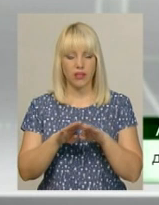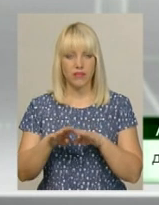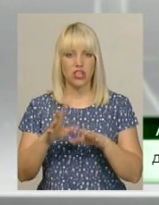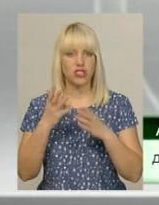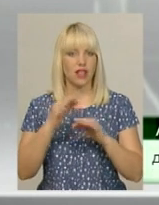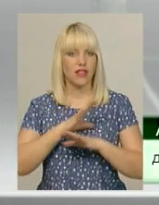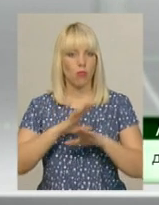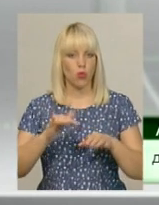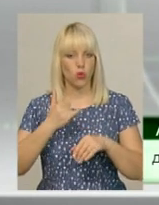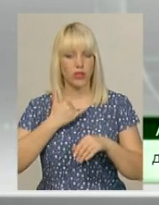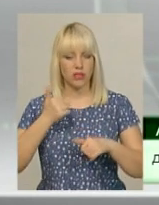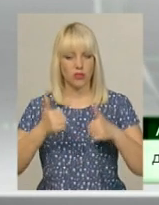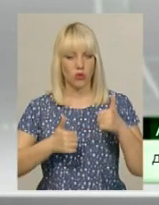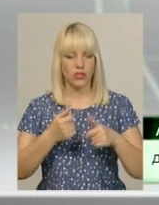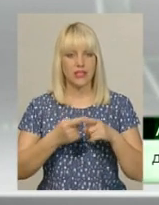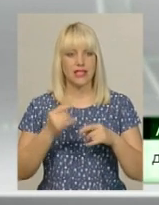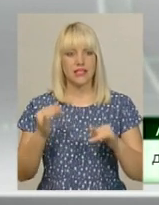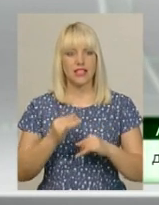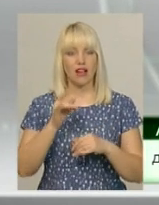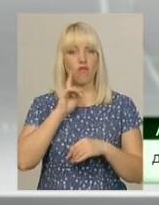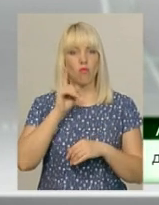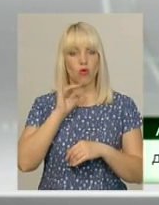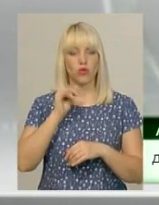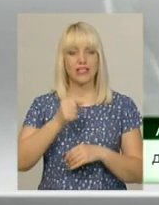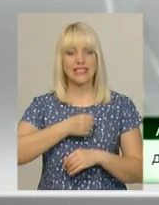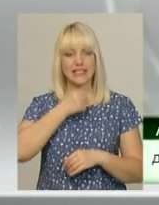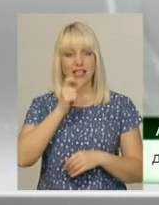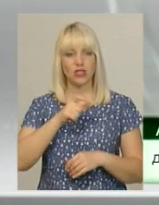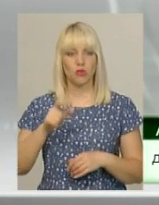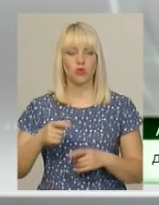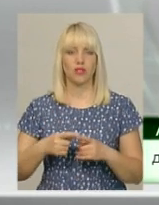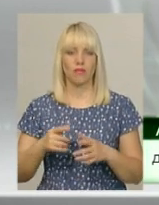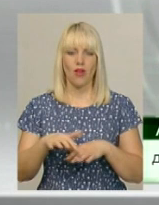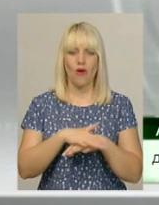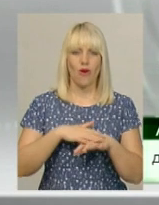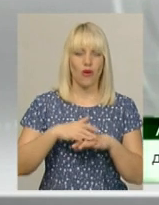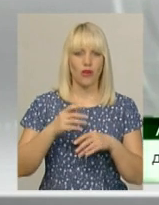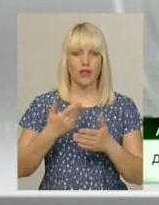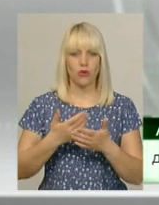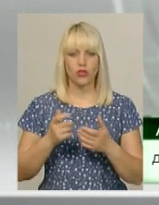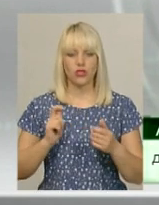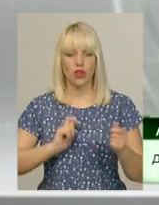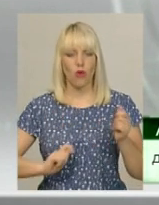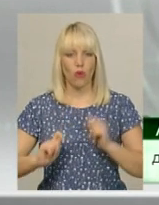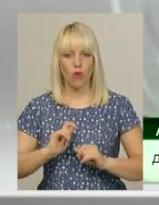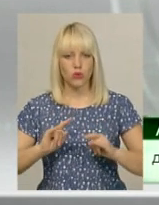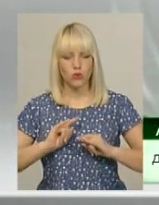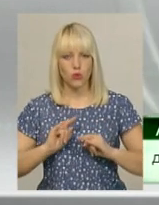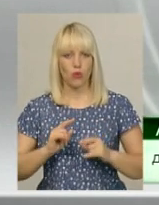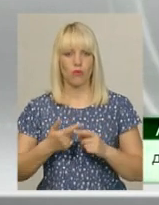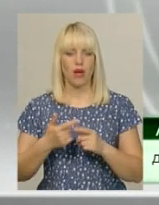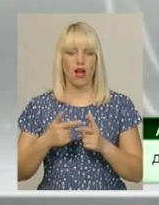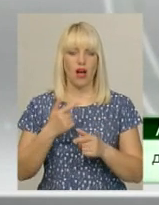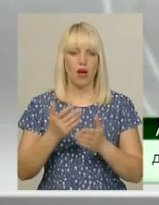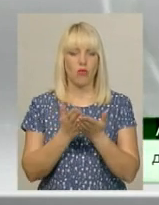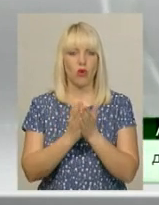Це цікаво і молоді, це цікаво і старшим людям. роблять костюми, або авторські, або по улюблених героях